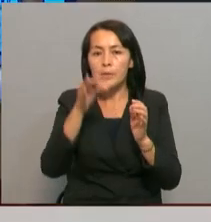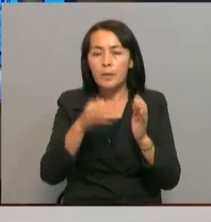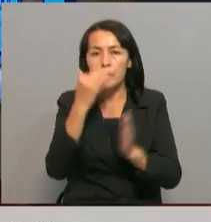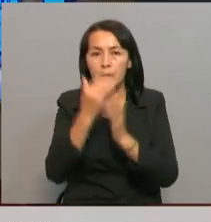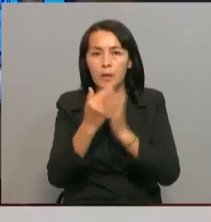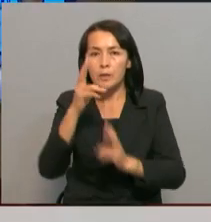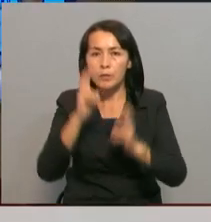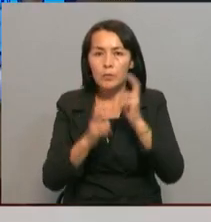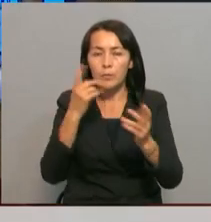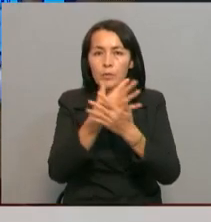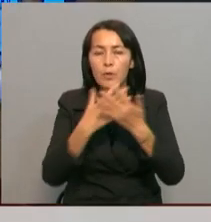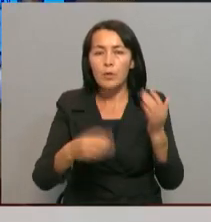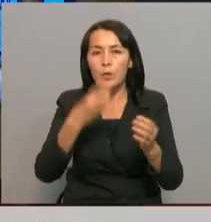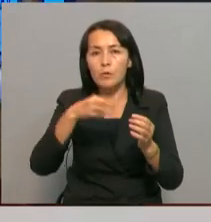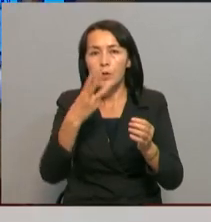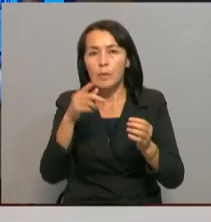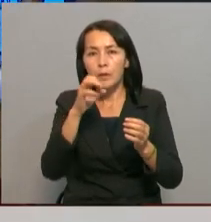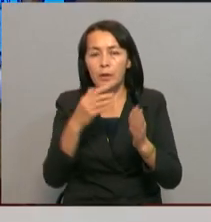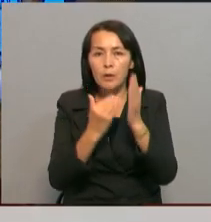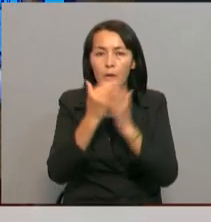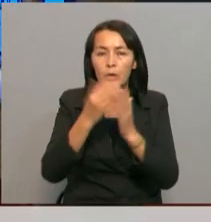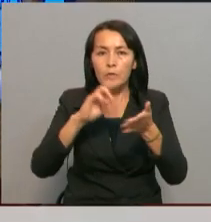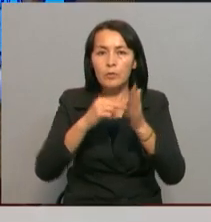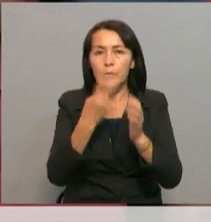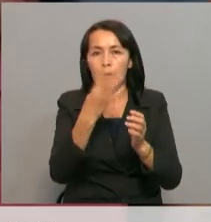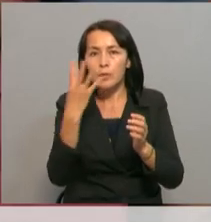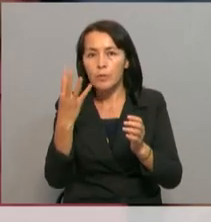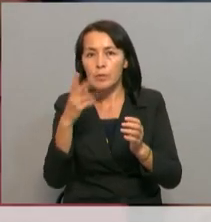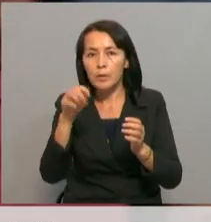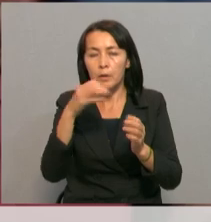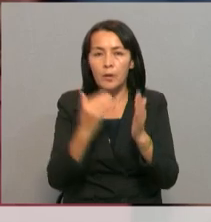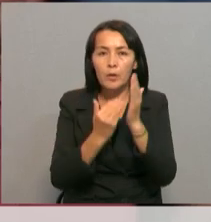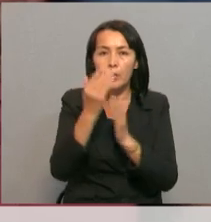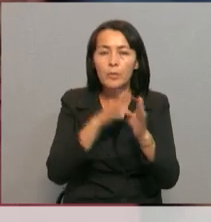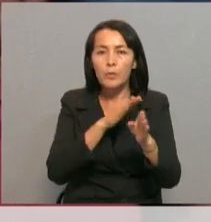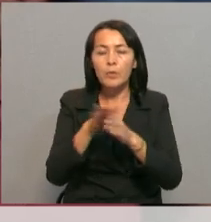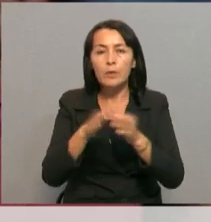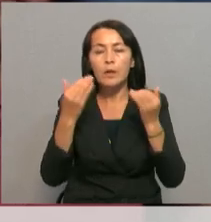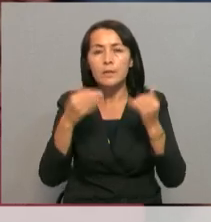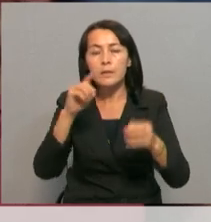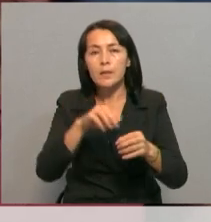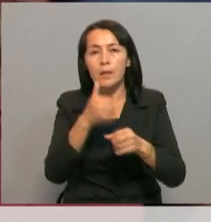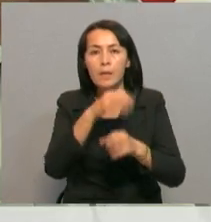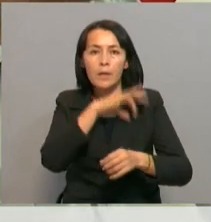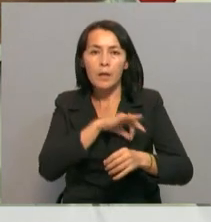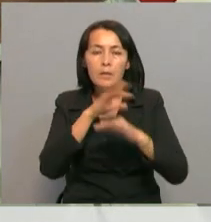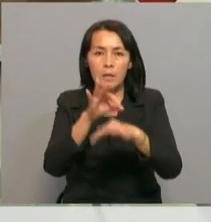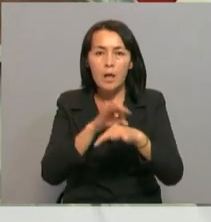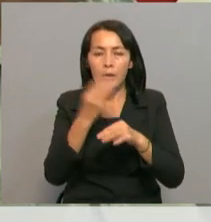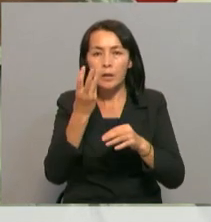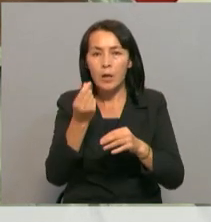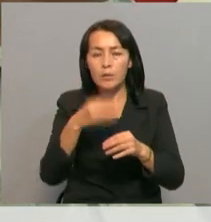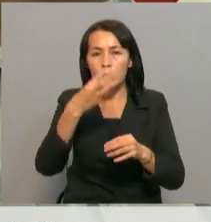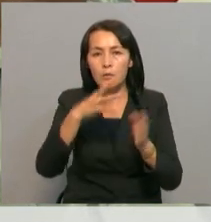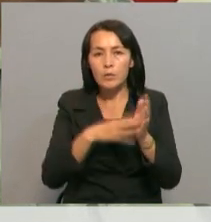өскен. Өнеркәсіп өнімінің көлемі 33 миллиард тенгеде насып, жоспар 1-де 4 миллиард тенгеге артығымен орындалған. Негізгі капиталға тартылған инвестиция